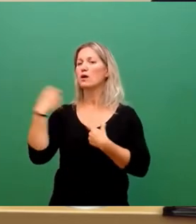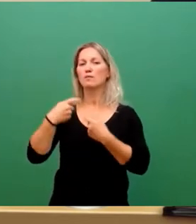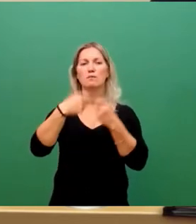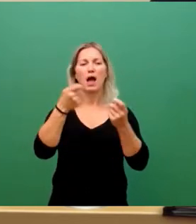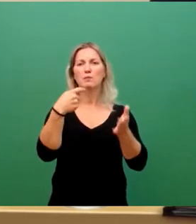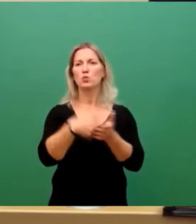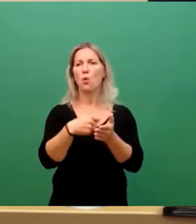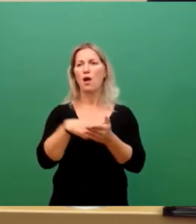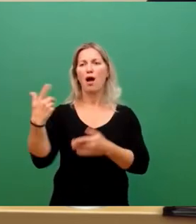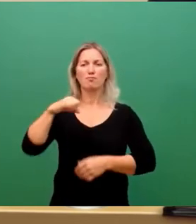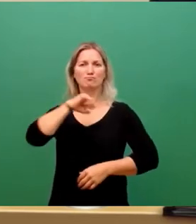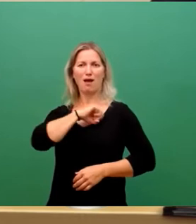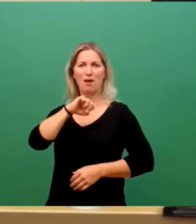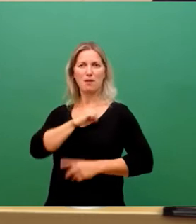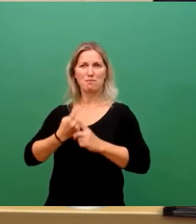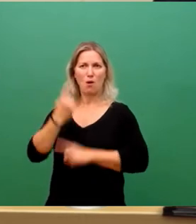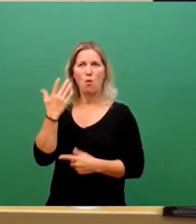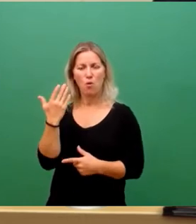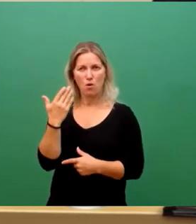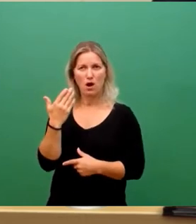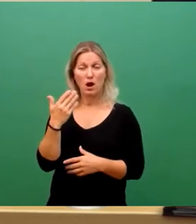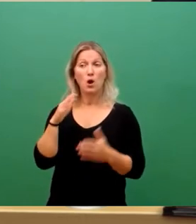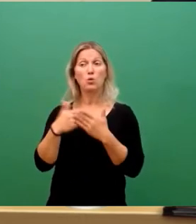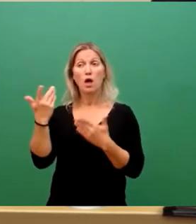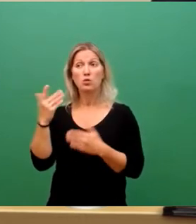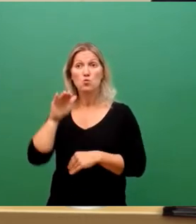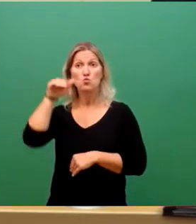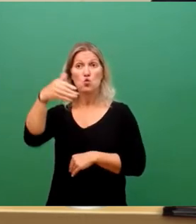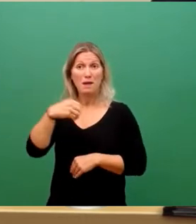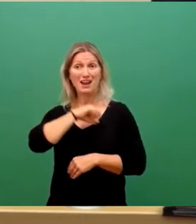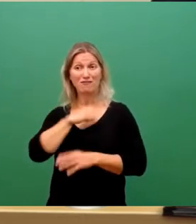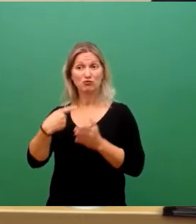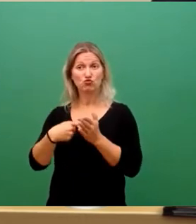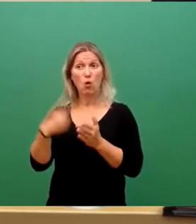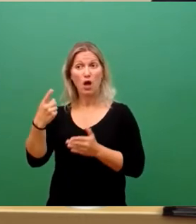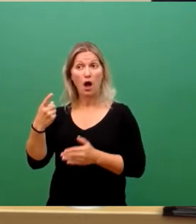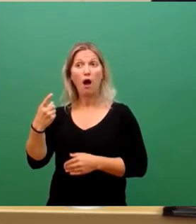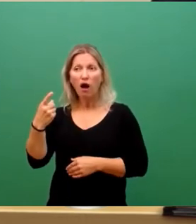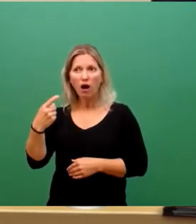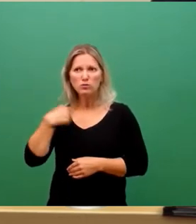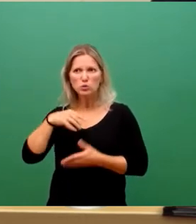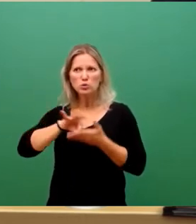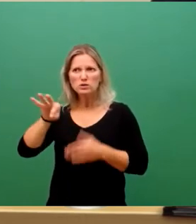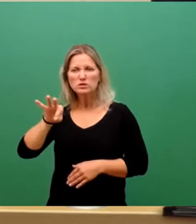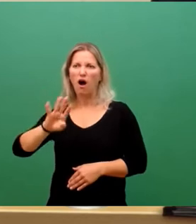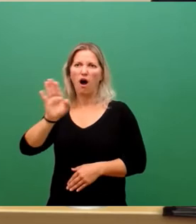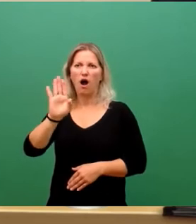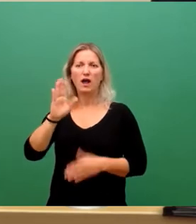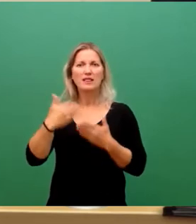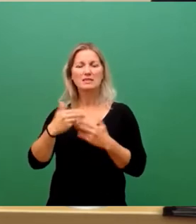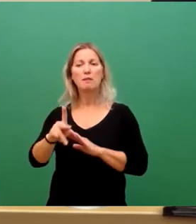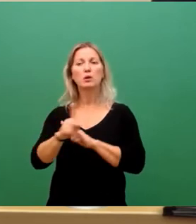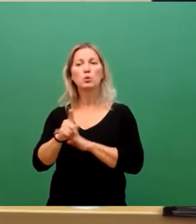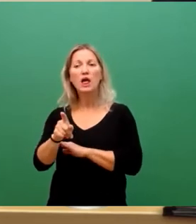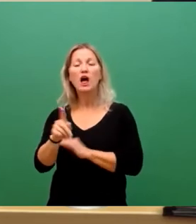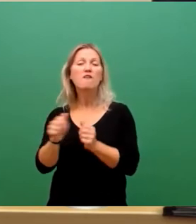ich versuche zu vermeiden, dass ich die Übergewinnsteuer bekomme und deswegen gebe ich meinen Kunden schon einen Teil